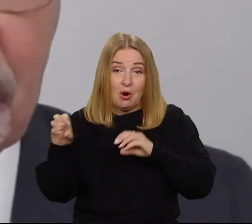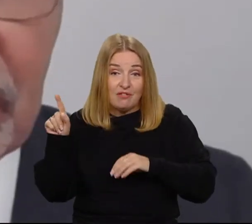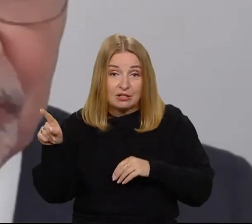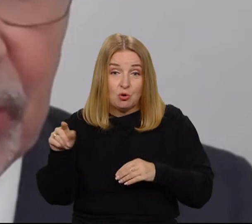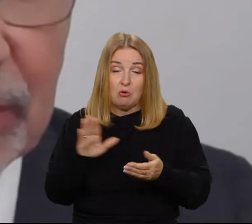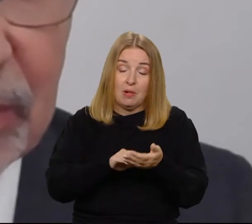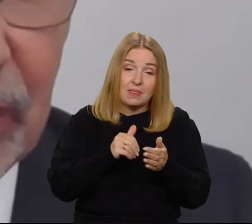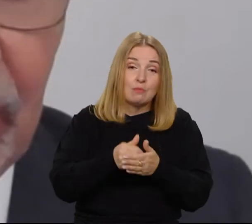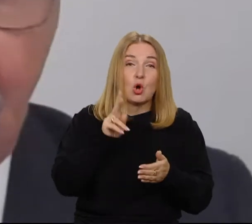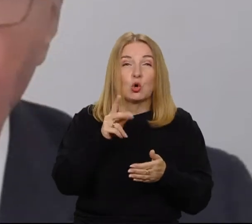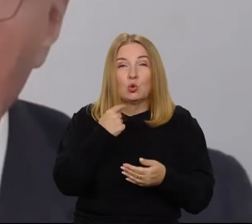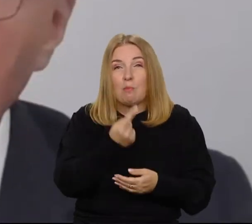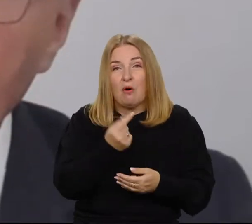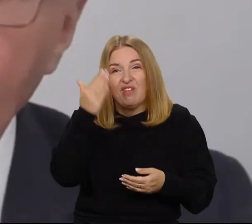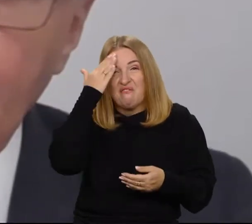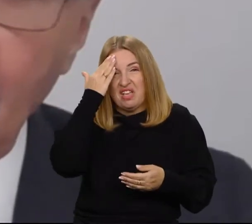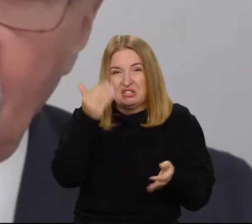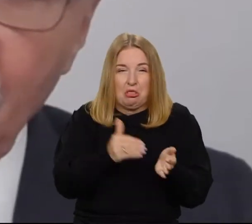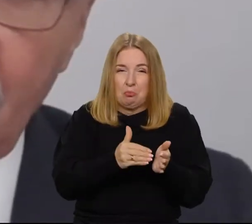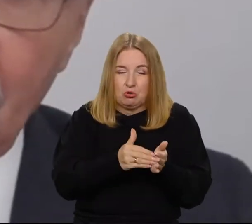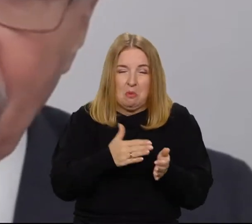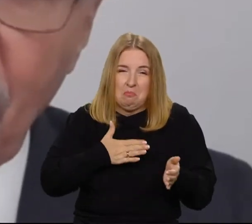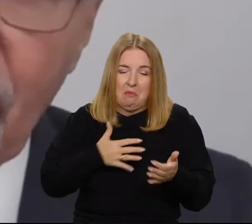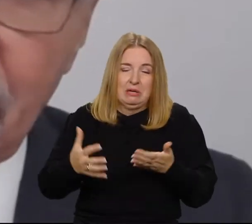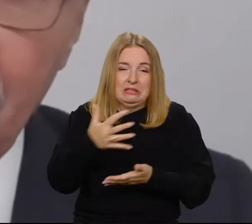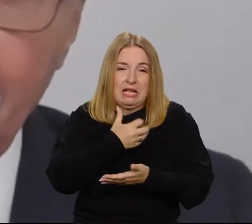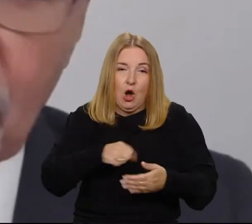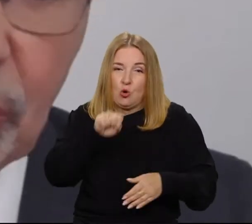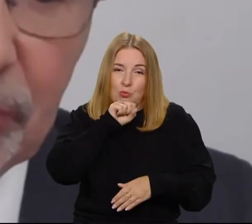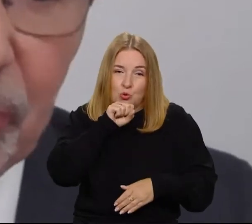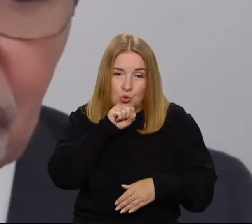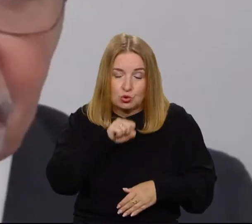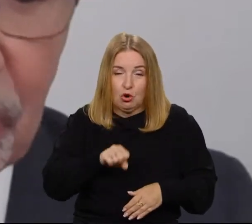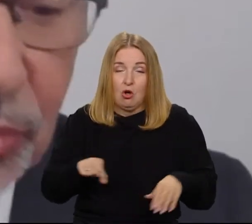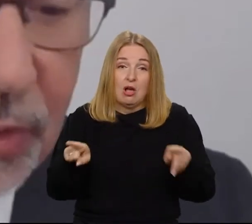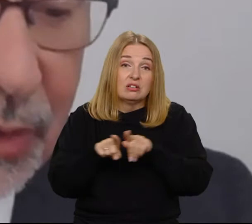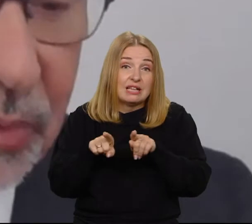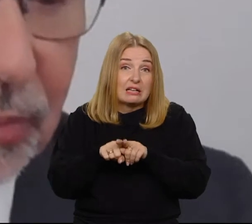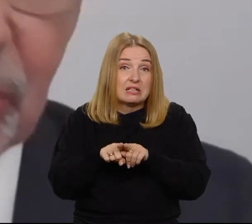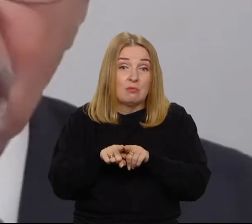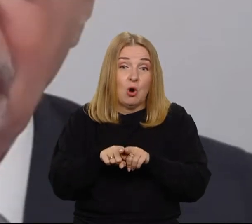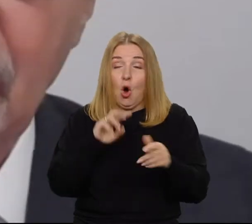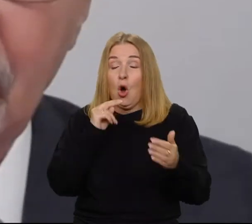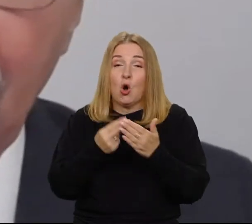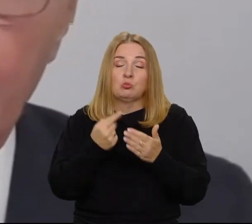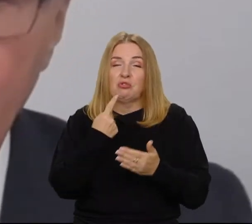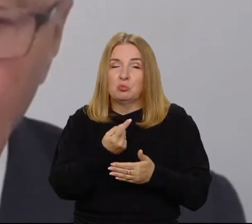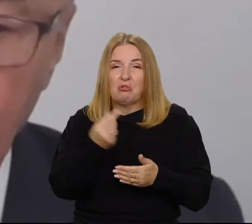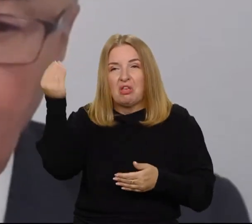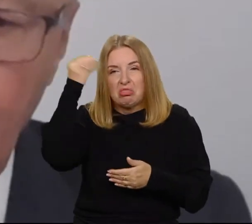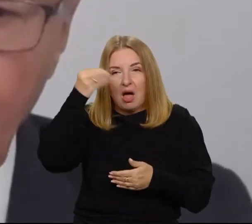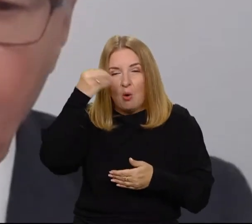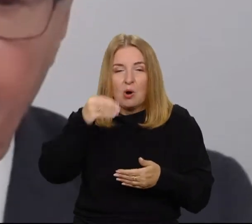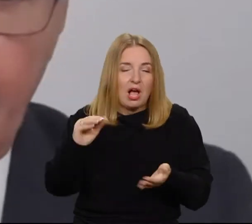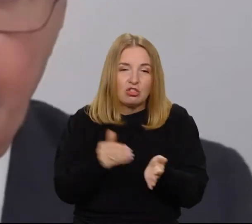mogę zarobić więcej pieniędzy. Inni powiedzą, a właściwie po co mam się uczyć, skoro dostanę jakiś